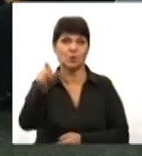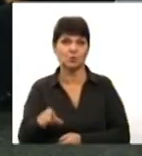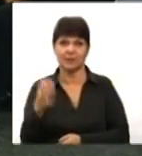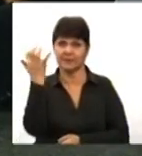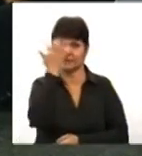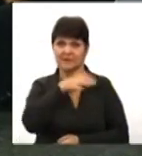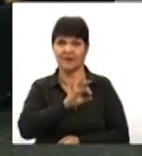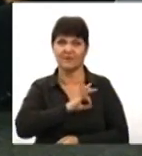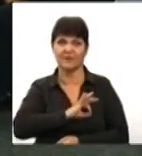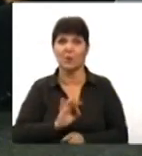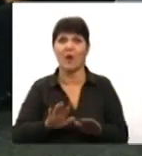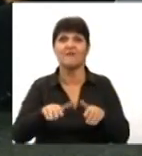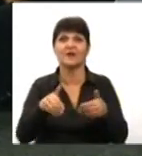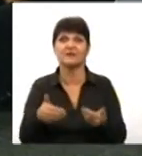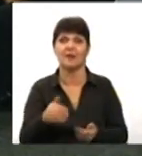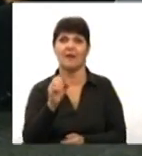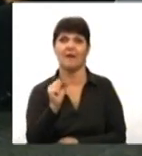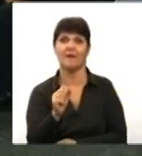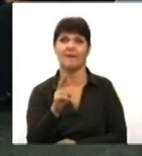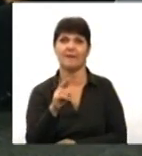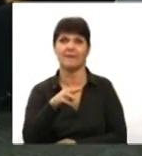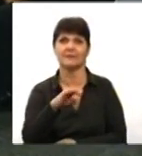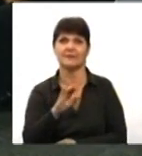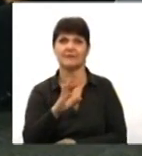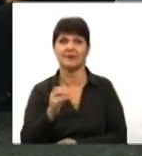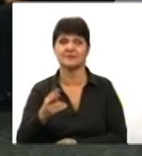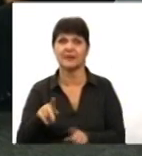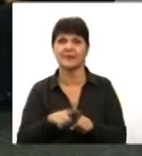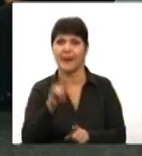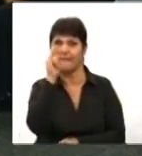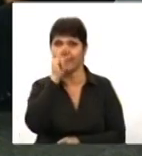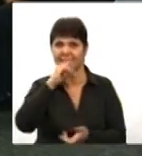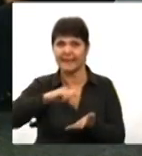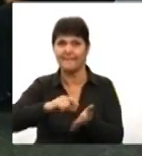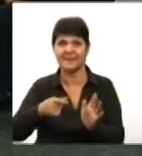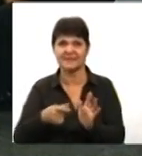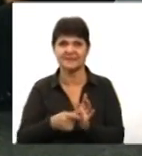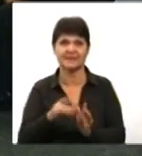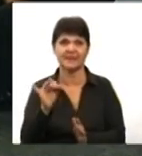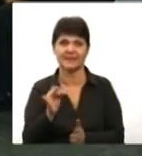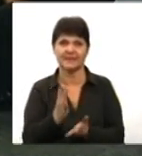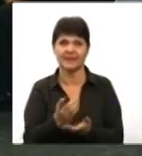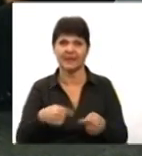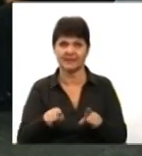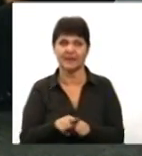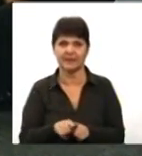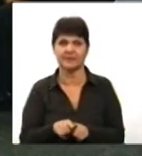варіант активації, або таким невеличким пристроєм. Є і такий варіант цього пристрою.